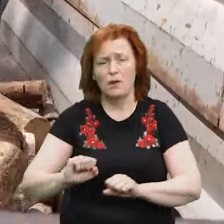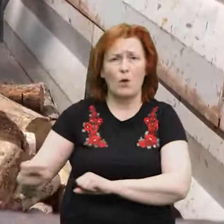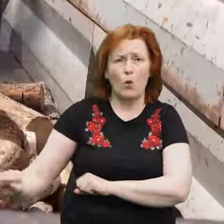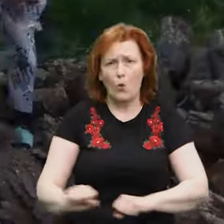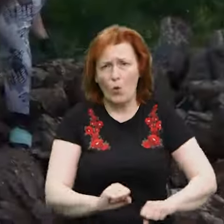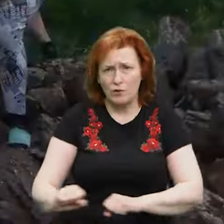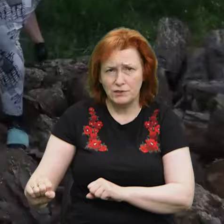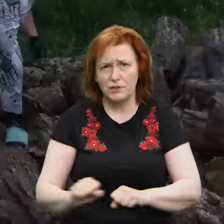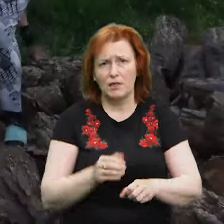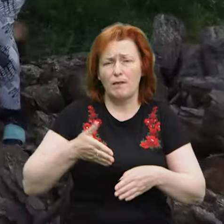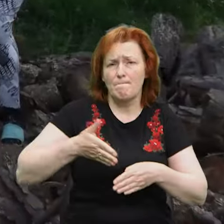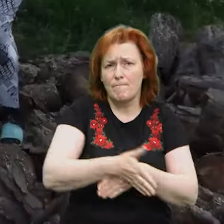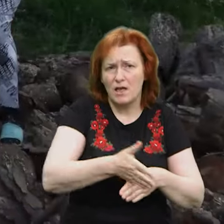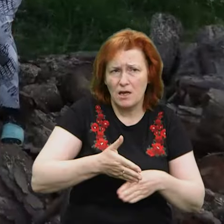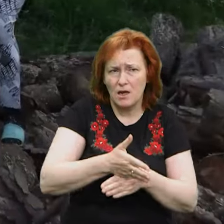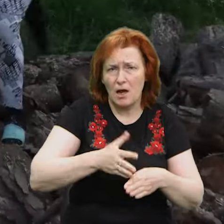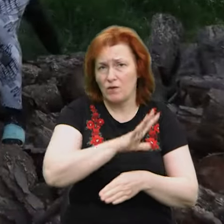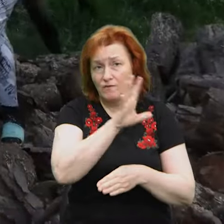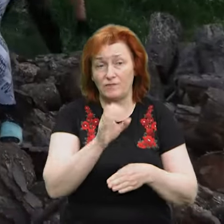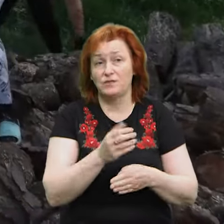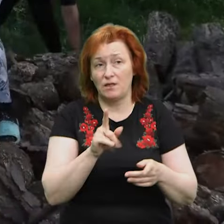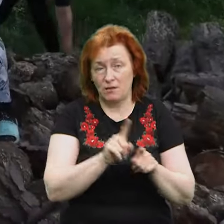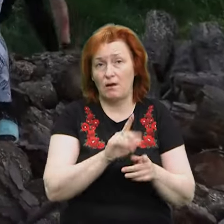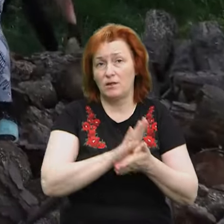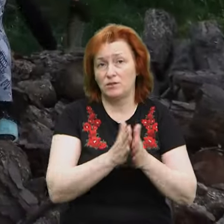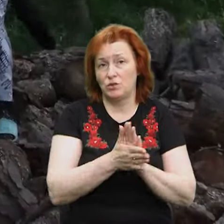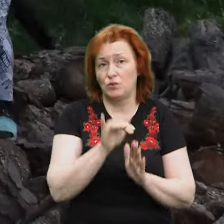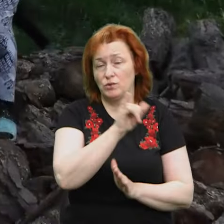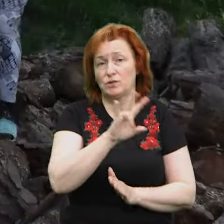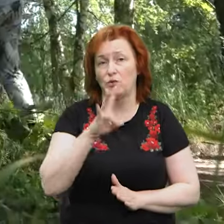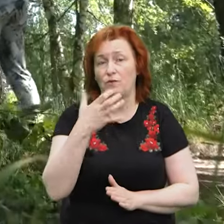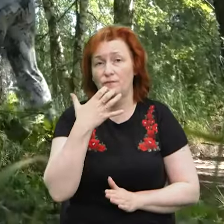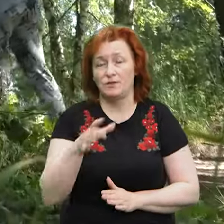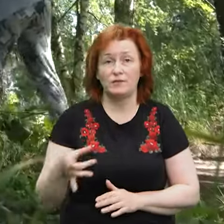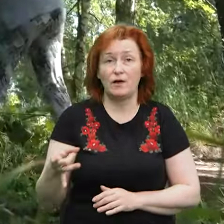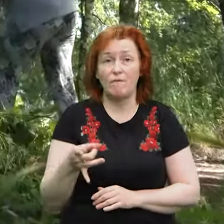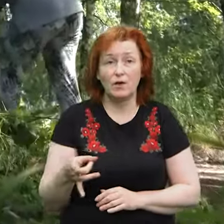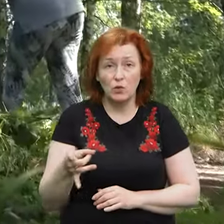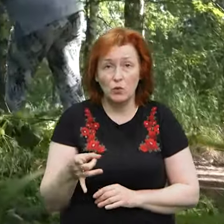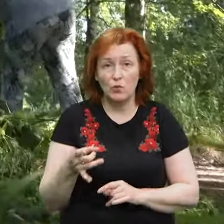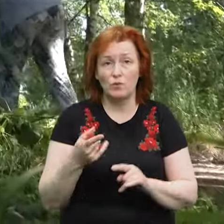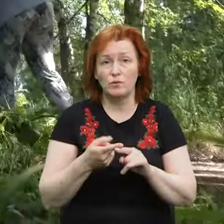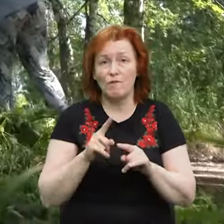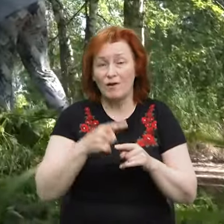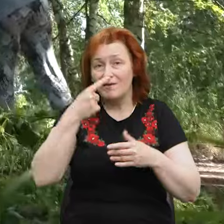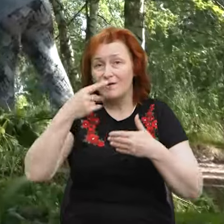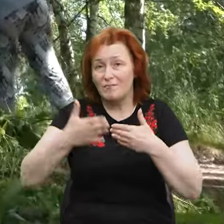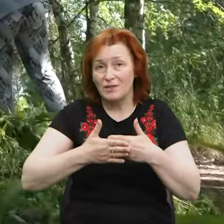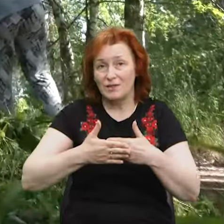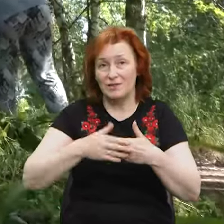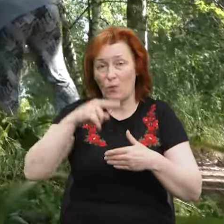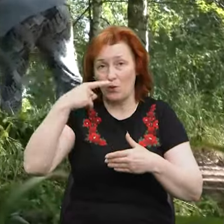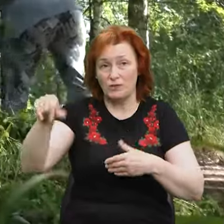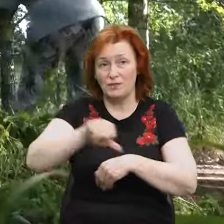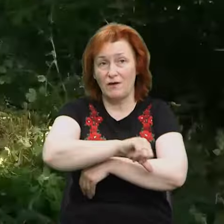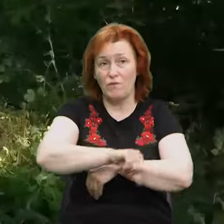Така ситуація у прикордонній вироб'ївці Новгородській району. Староста села Сергій Пунтус розповів, що попри близькість до російського кордону,